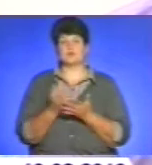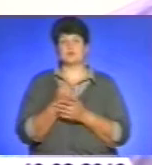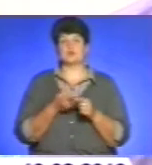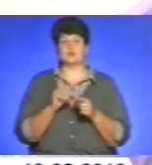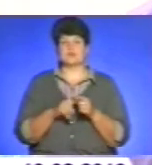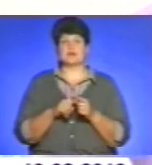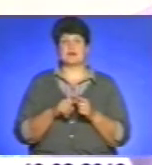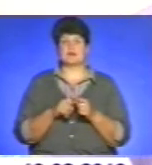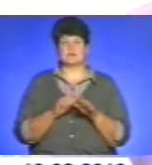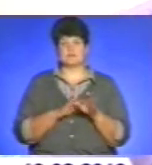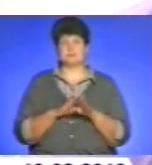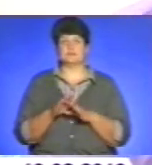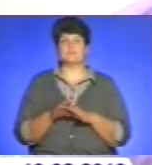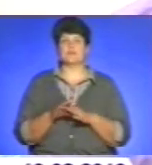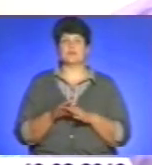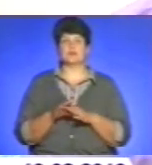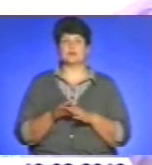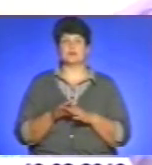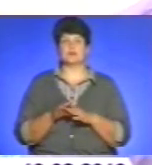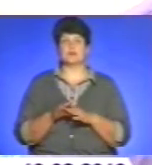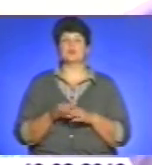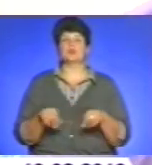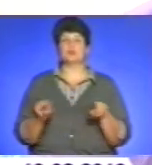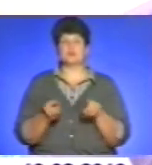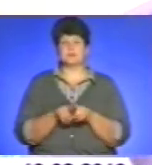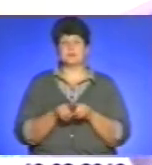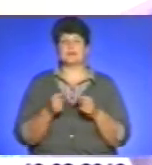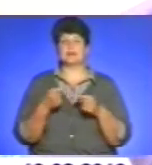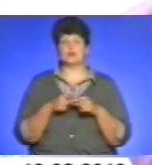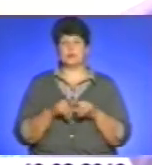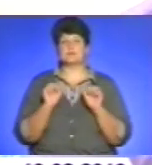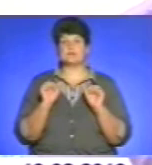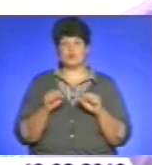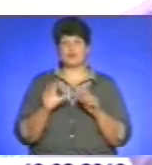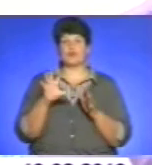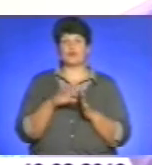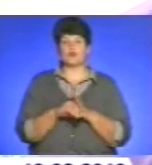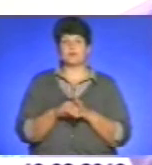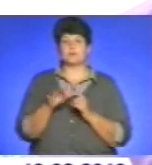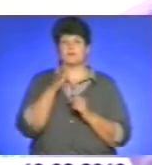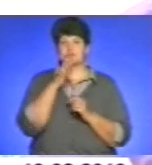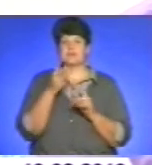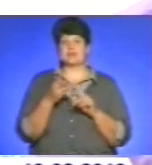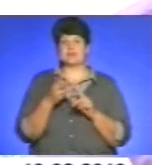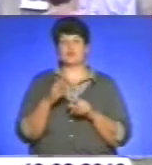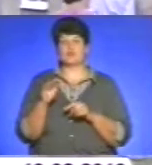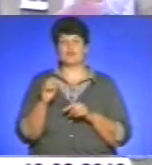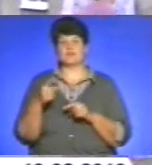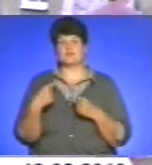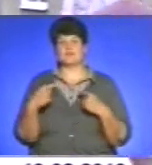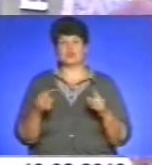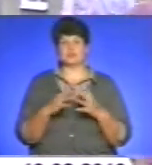спрацюють в Кремерецькому і Бучацькому районі, то подібні технології ми зможемо впроваджувати під час третєї фази в інших селах.